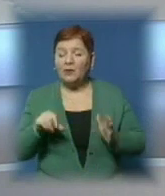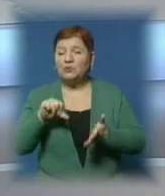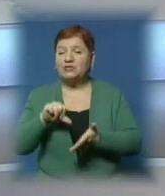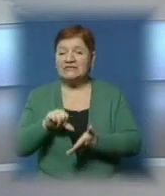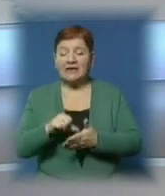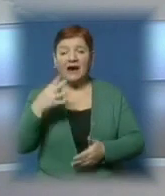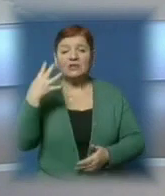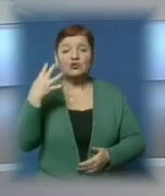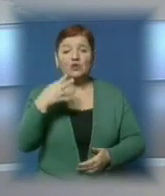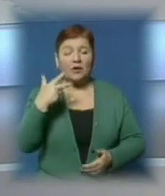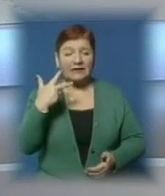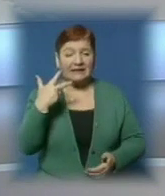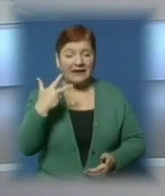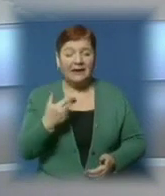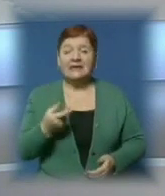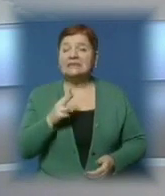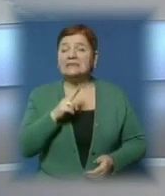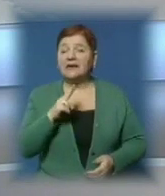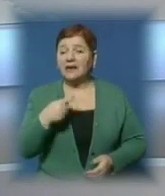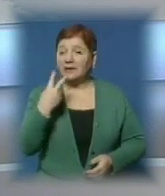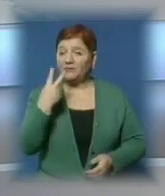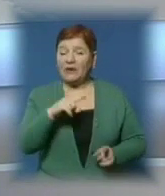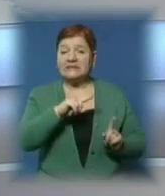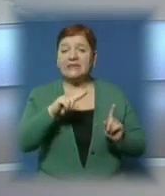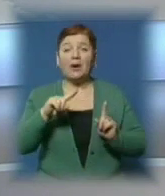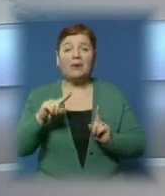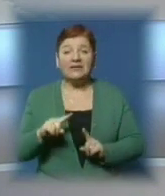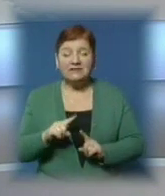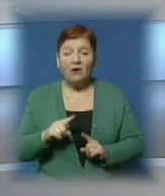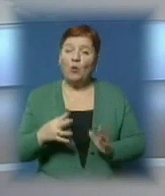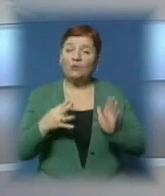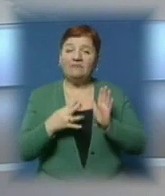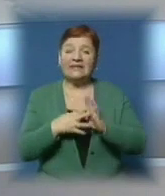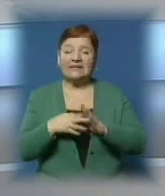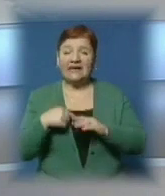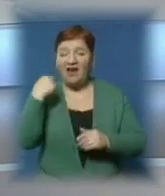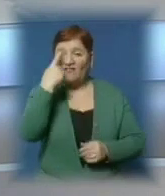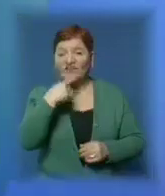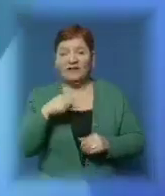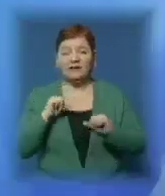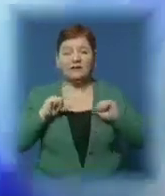43 олімпійця, з яких і двоє закарпатців змагатимуться в дев'яти видах спорту.